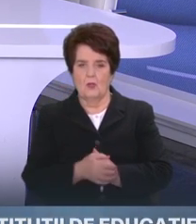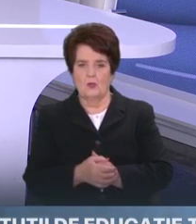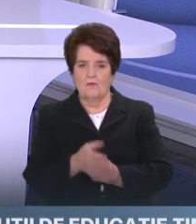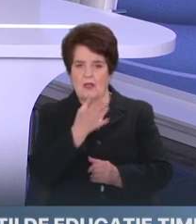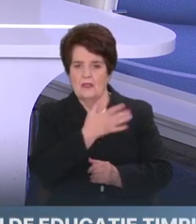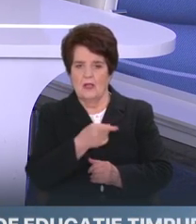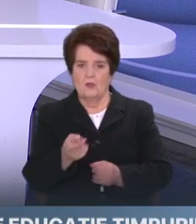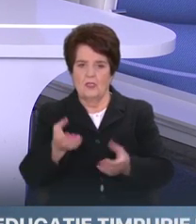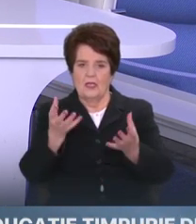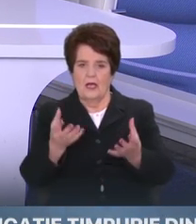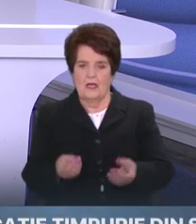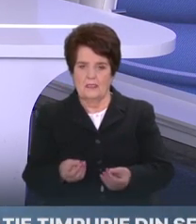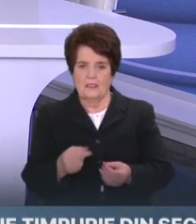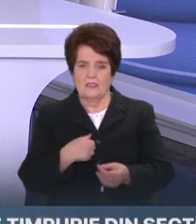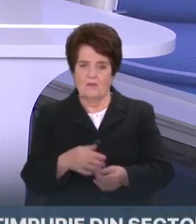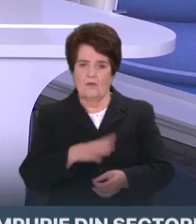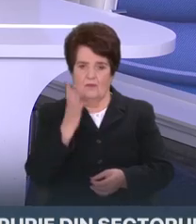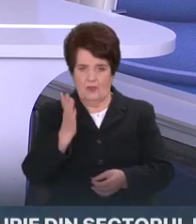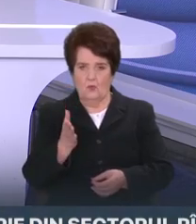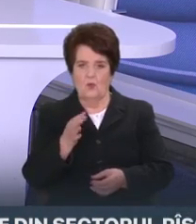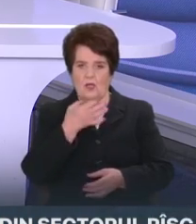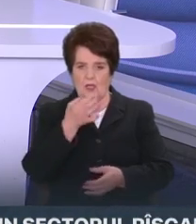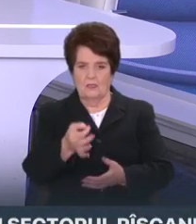decursul zilei de astăzi vom avea un răspuns?